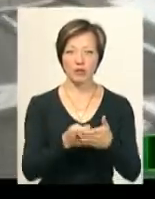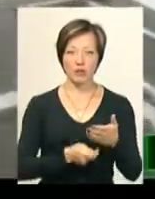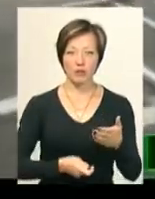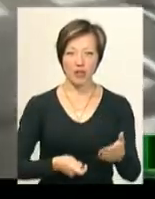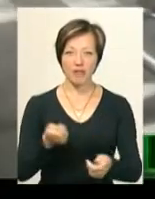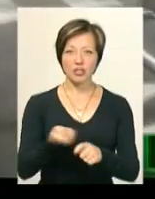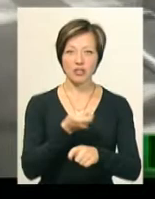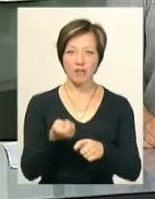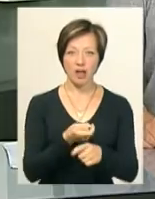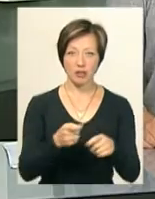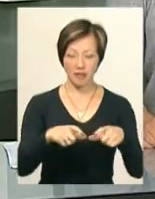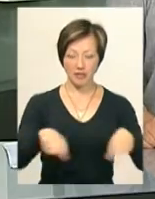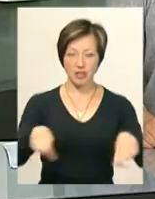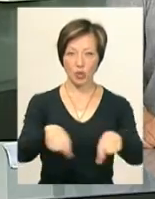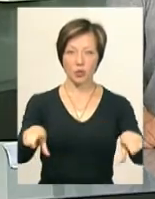візерунками.